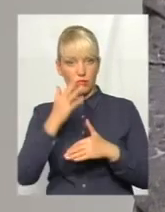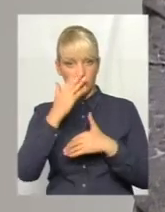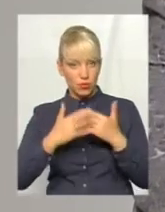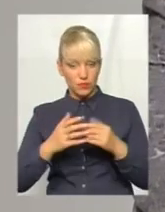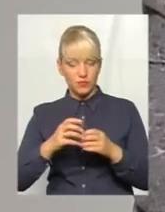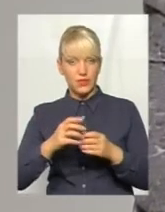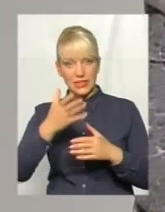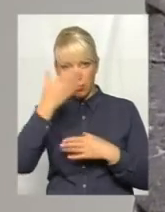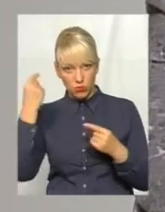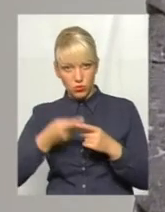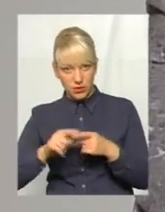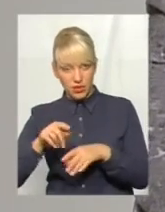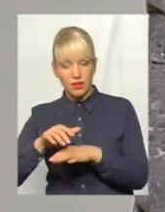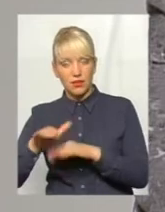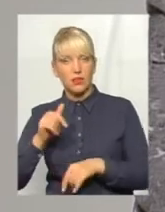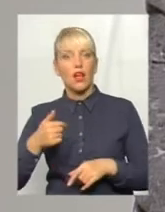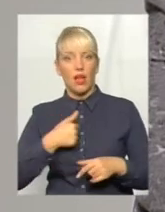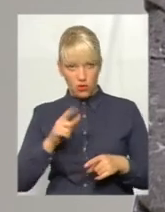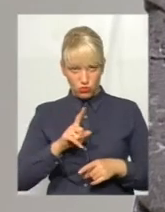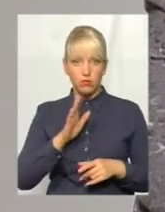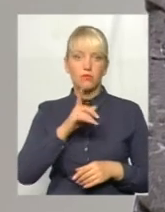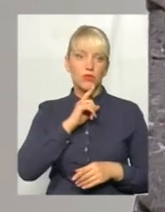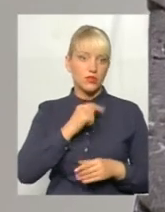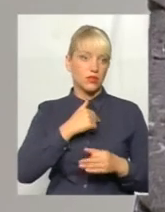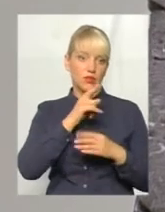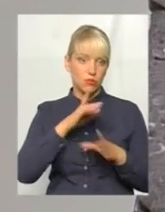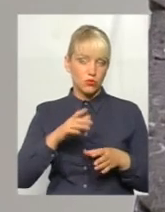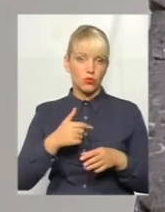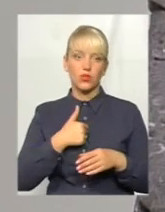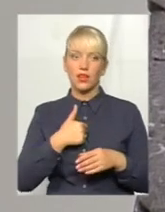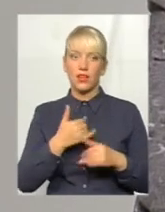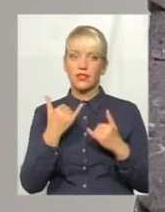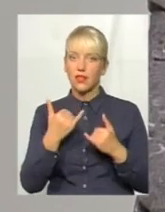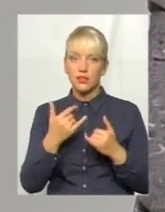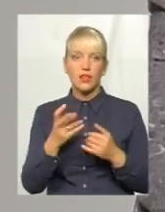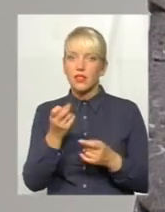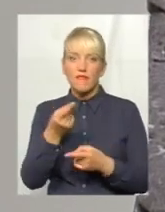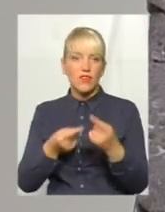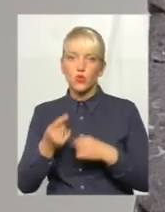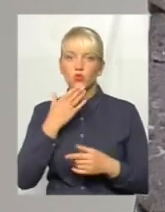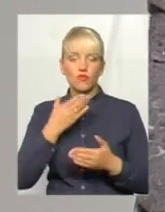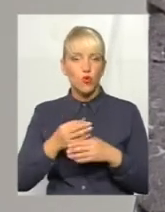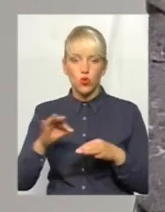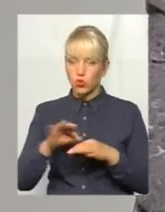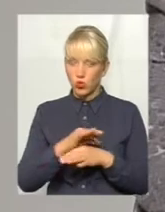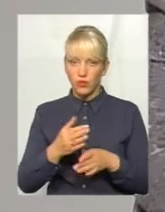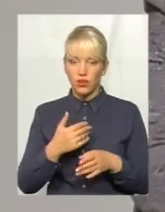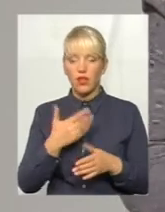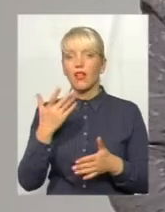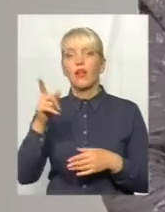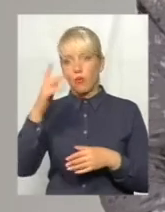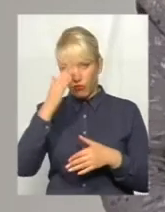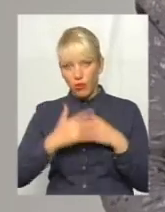всього іншого? Я порушила свій стан здоров'я, я його нині нічим не поправлю, ніякими вибаченнями, ніякими